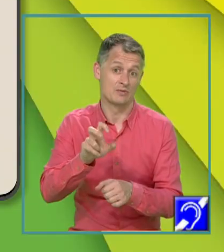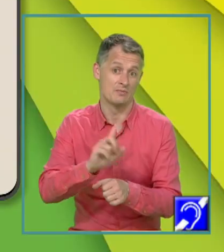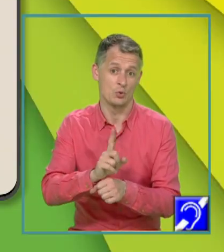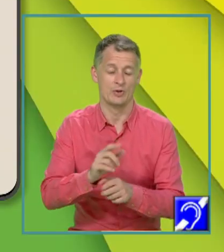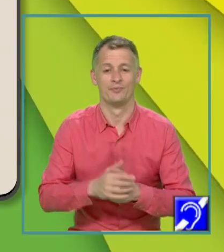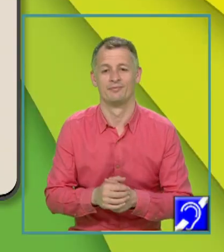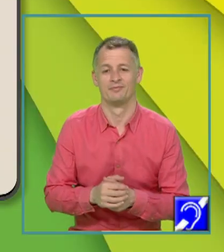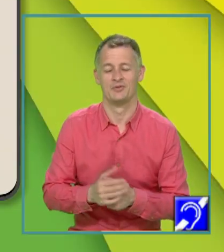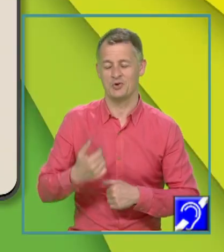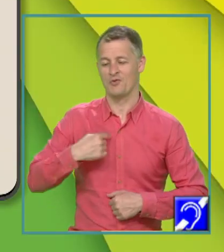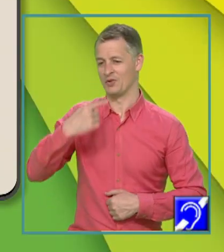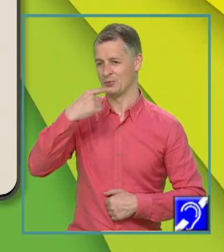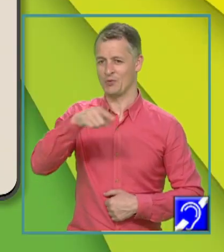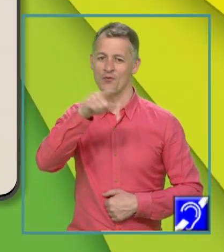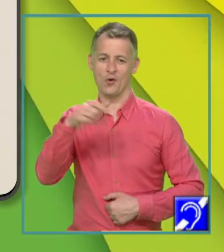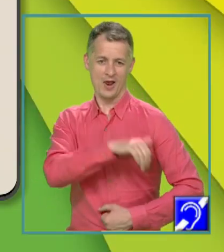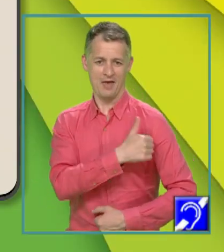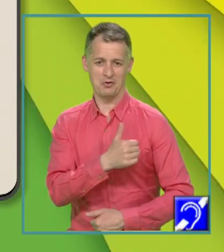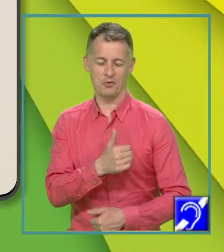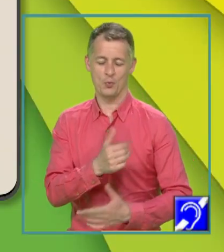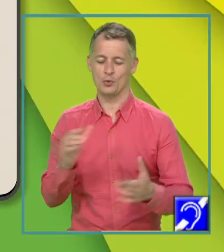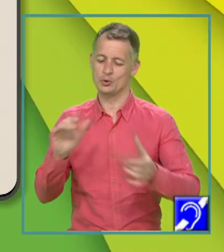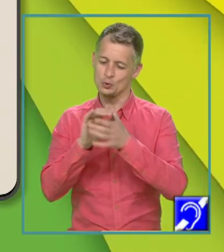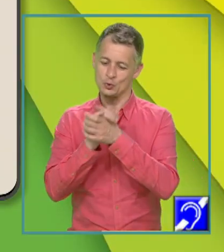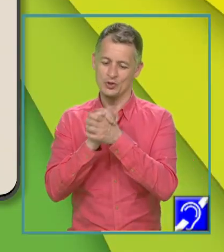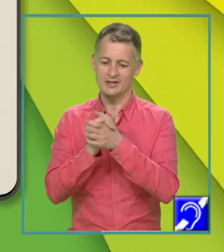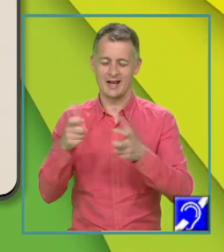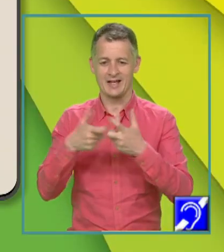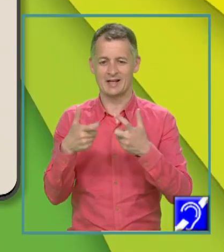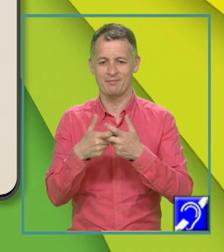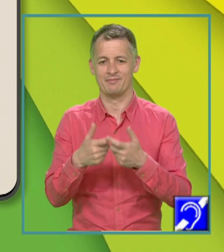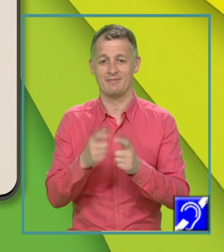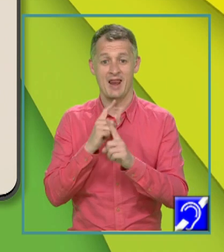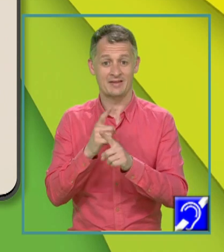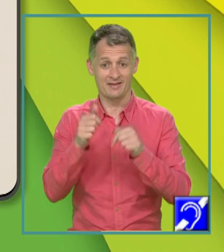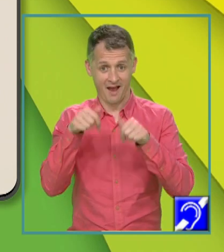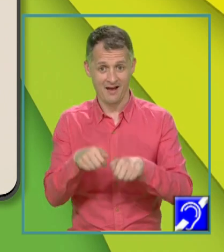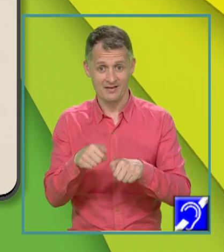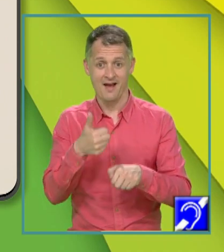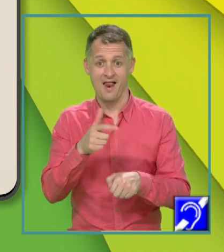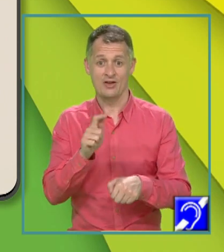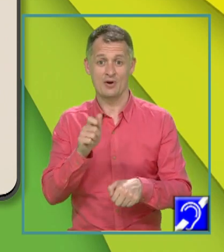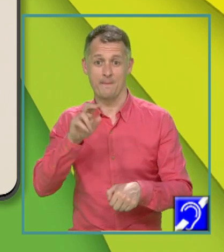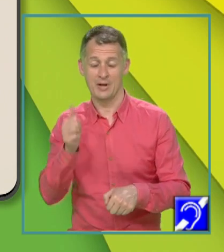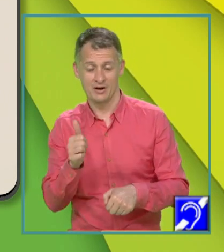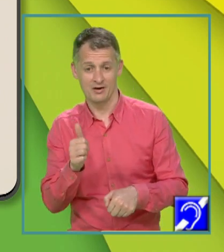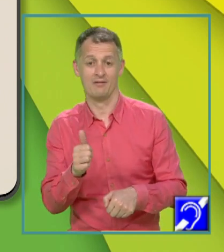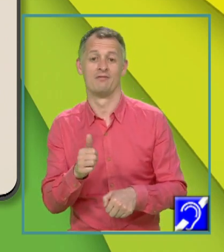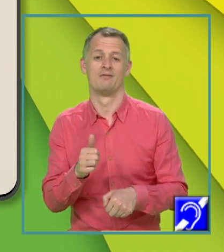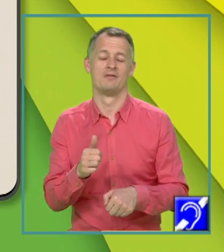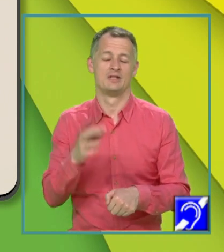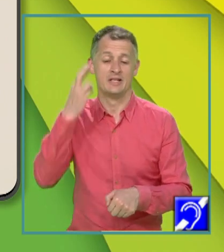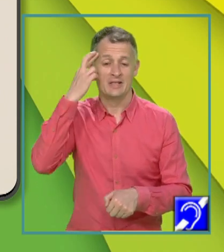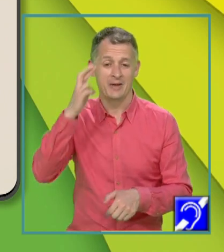vă doresc mult succes la examen lecția pentru astăzi de algebră sper că v-a fost foarte utilă fiți